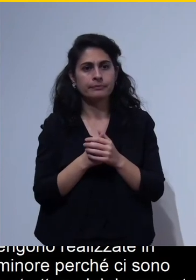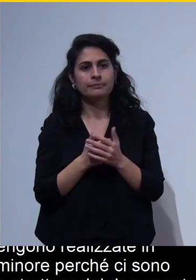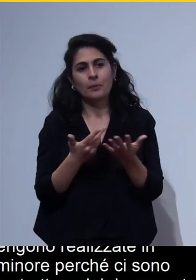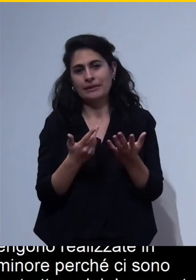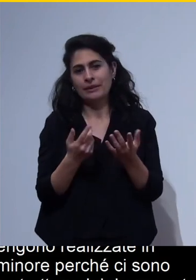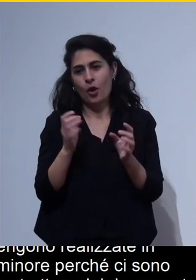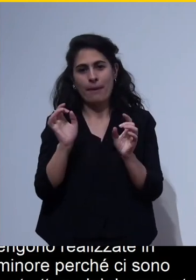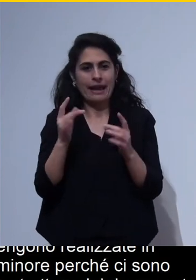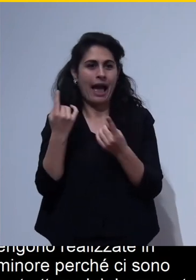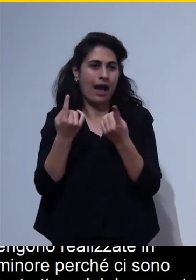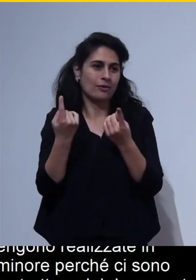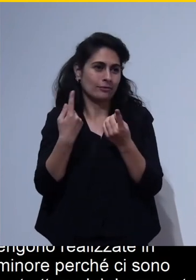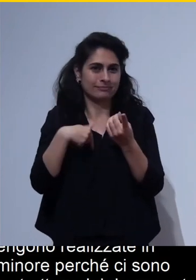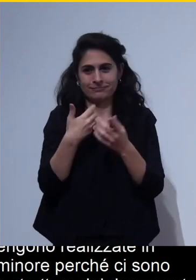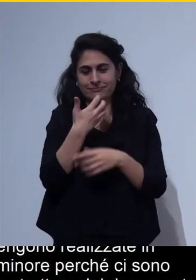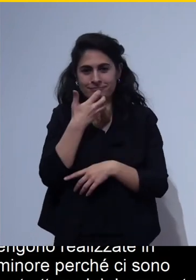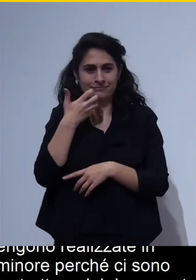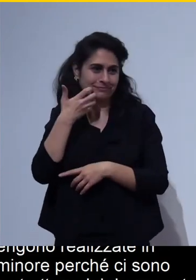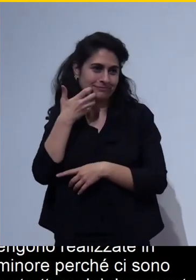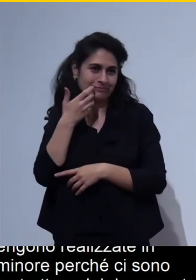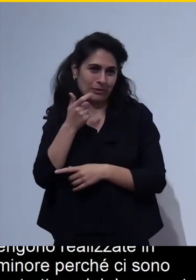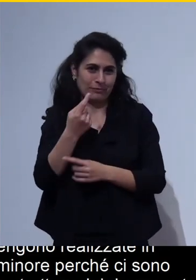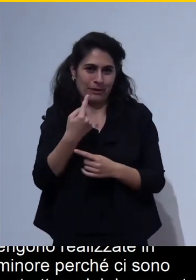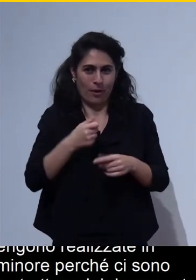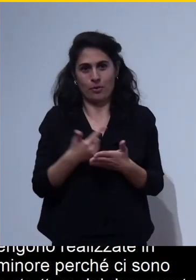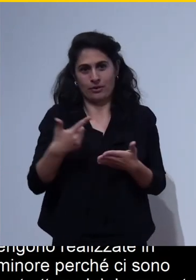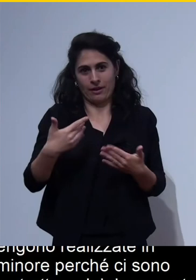considerazione perché per noi è molto importante